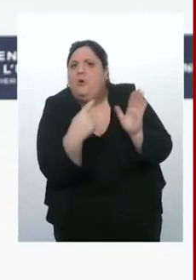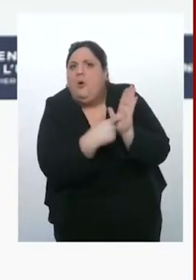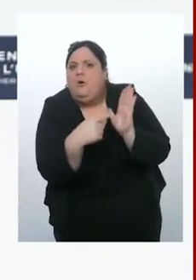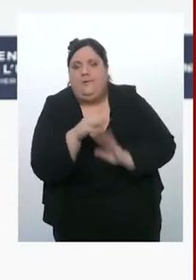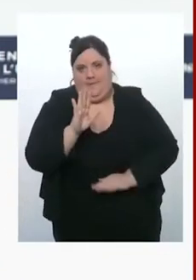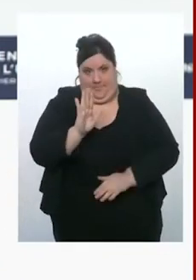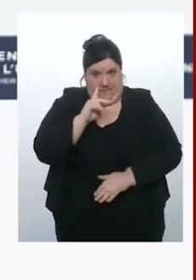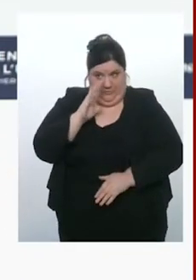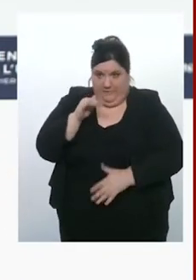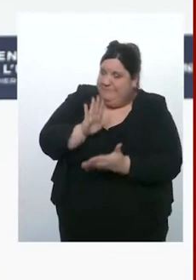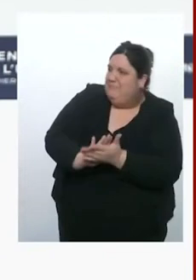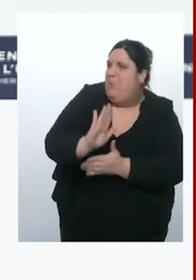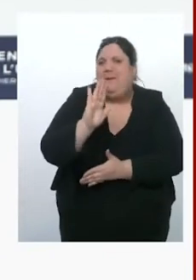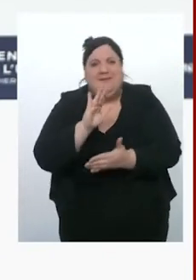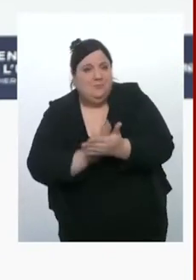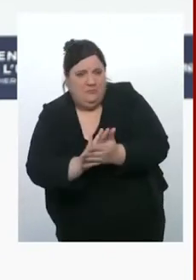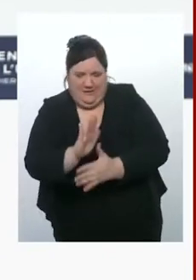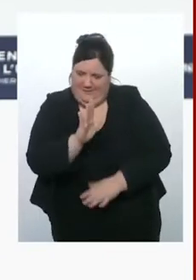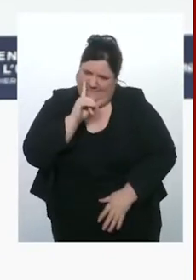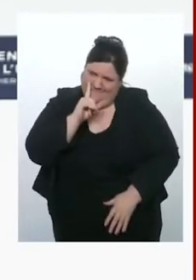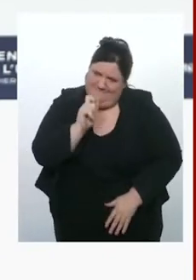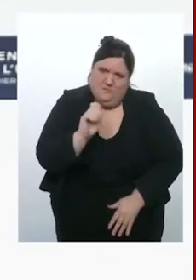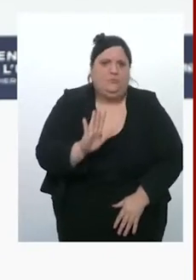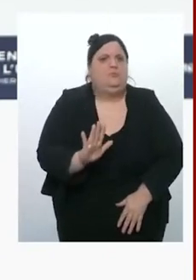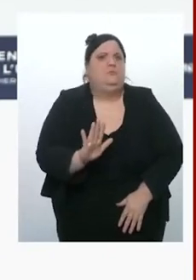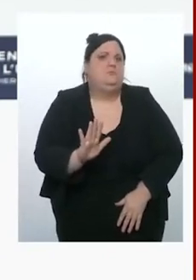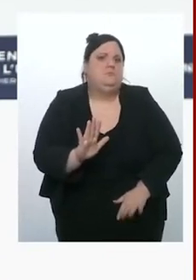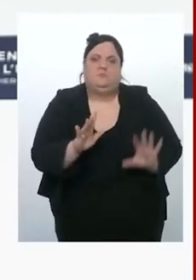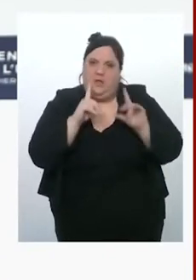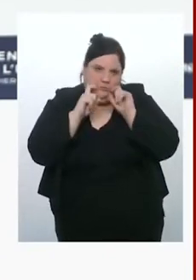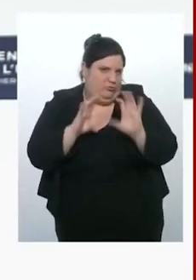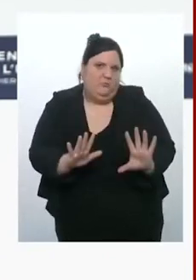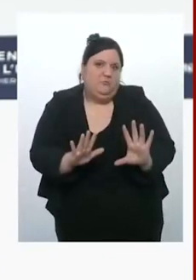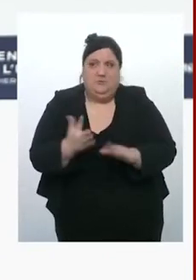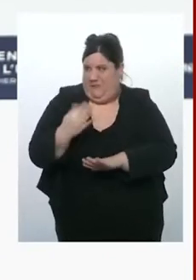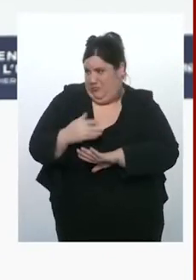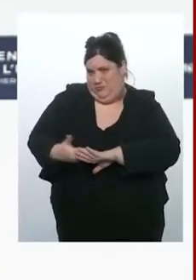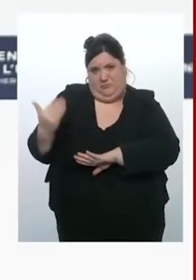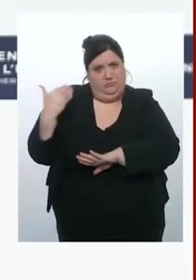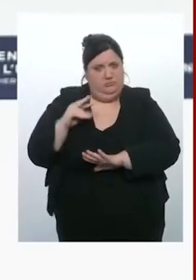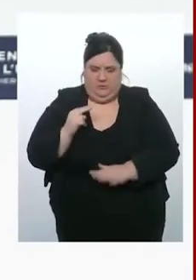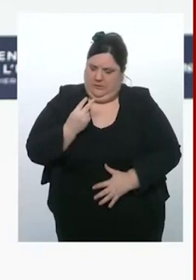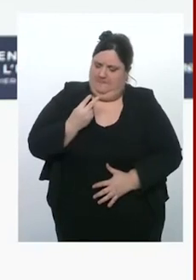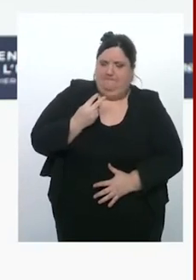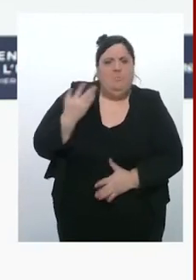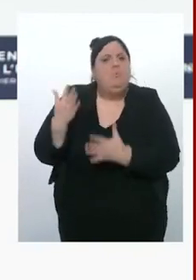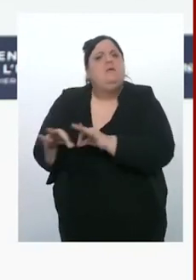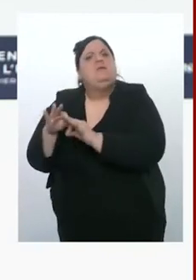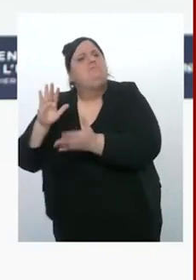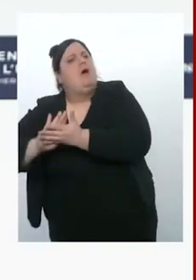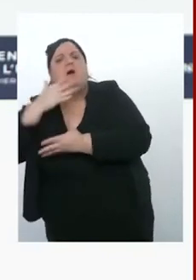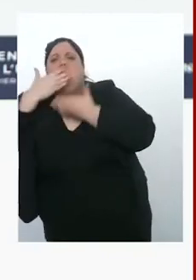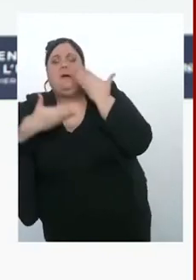Et la France, depuis le 1er jour, nous avons très longtemps été plus discrets que les autres, surtout à chaque fois qu'on s'est engagés